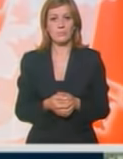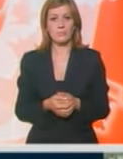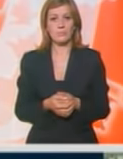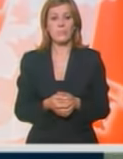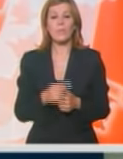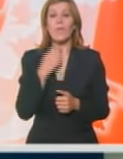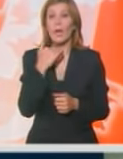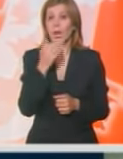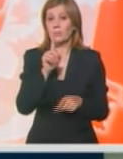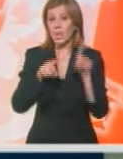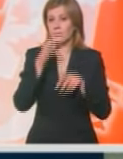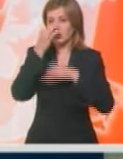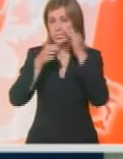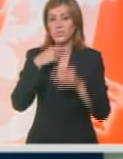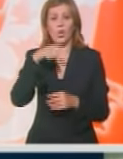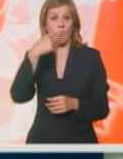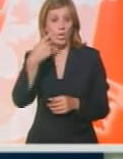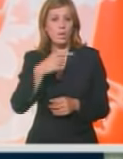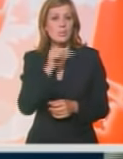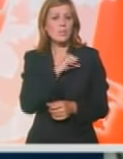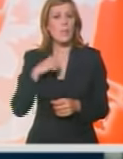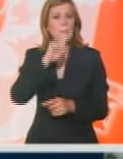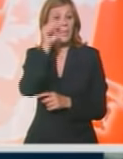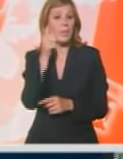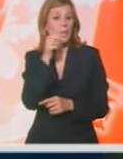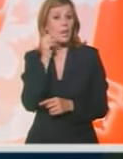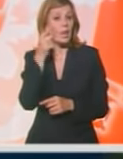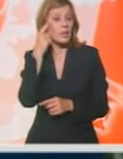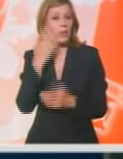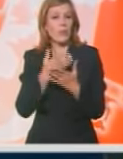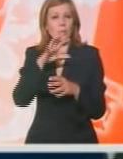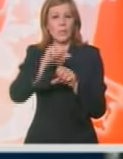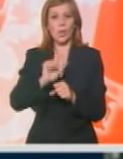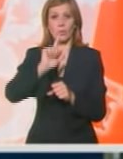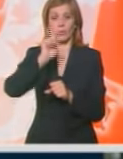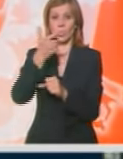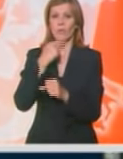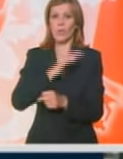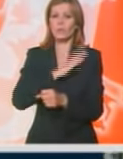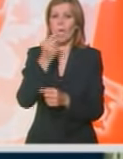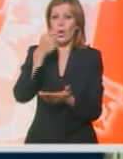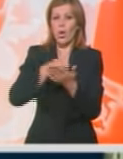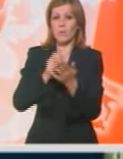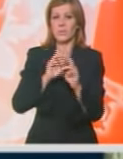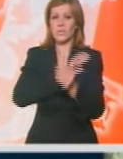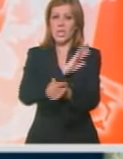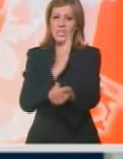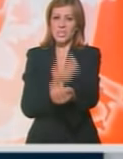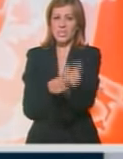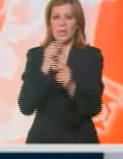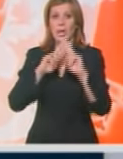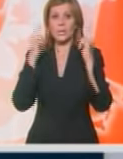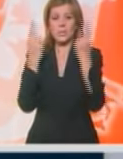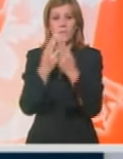Iako su mnogi analitičari govorili da je samo pitanje dana kada će Kina zauzeti položaj druge ekonomske sile u svetu, koji je Japan zauzimao više od